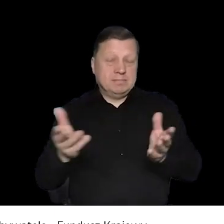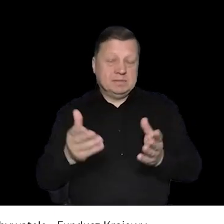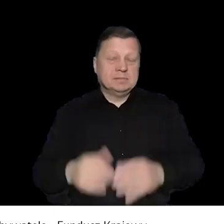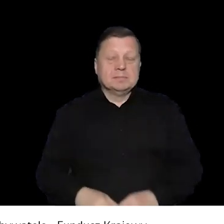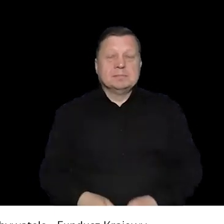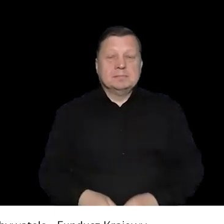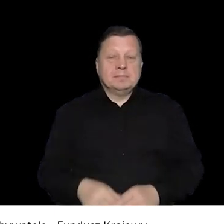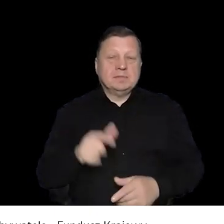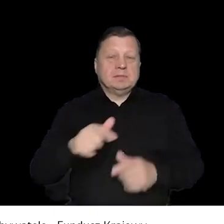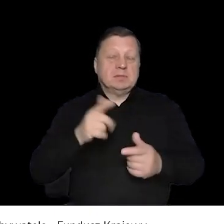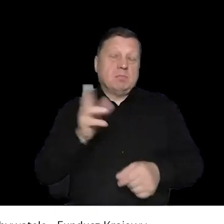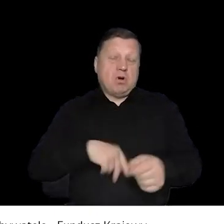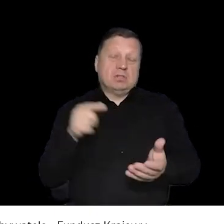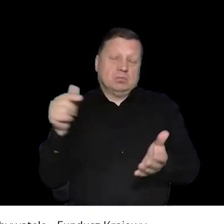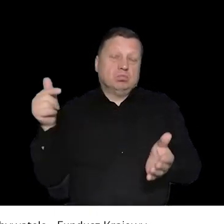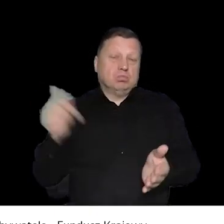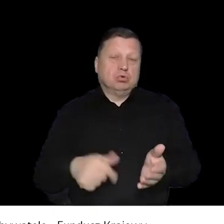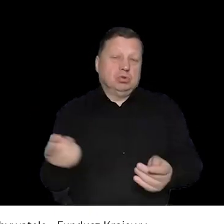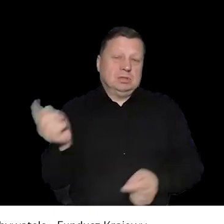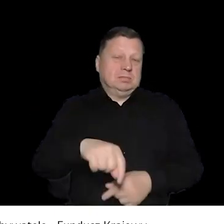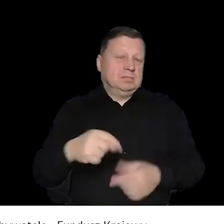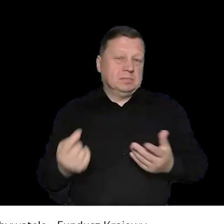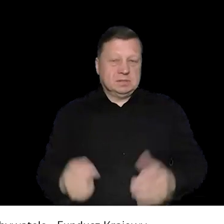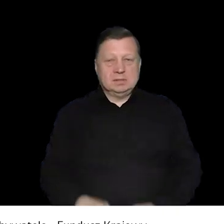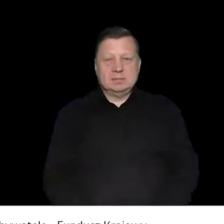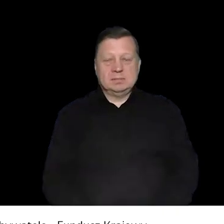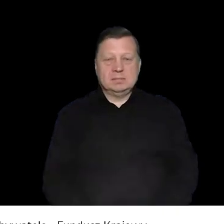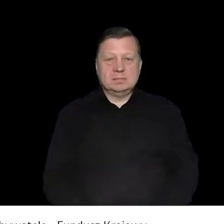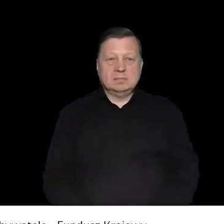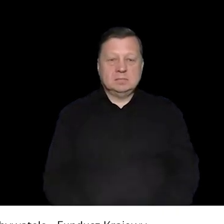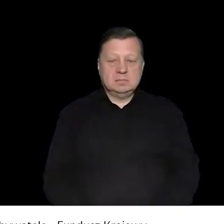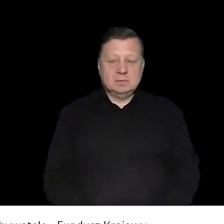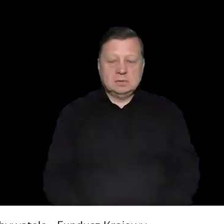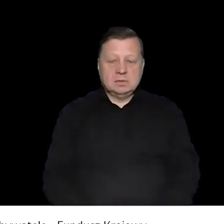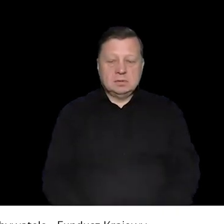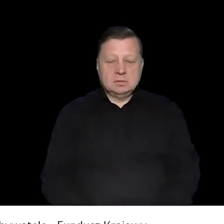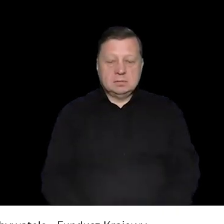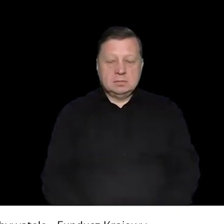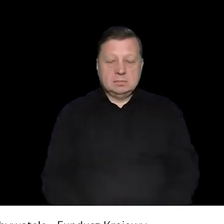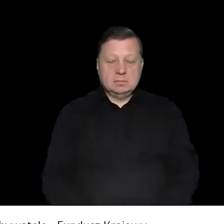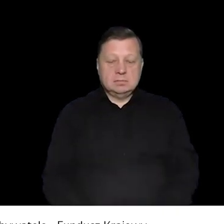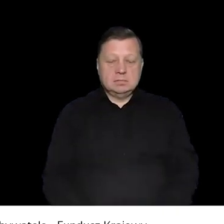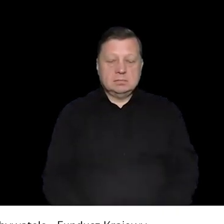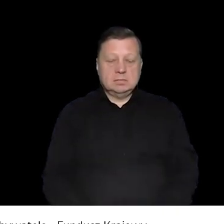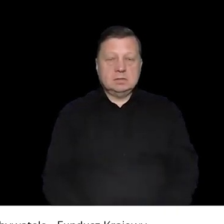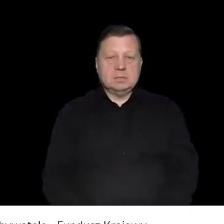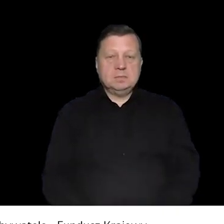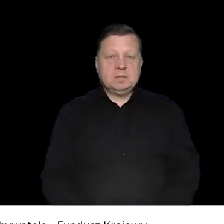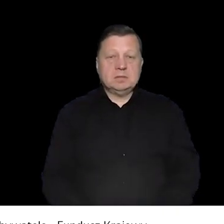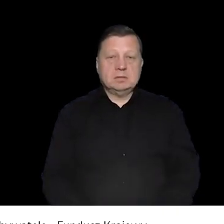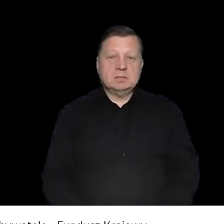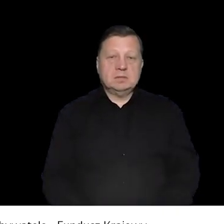to nazwać inaczej, no które niestety wymagają zamknięcia ruchu i ograniczenia tego ruchu w mieście. Więc policja siłą rzeczy